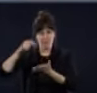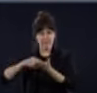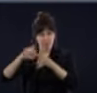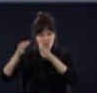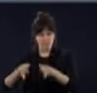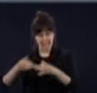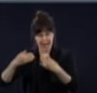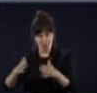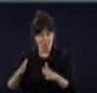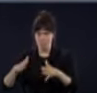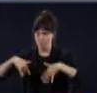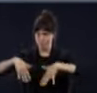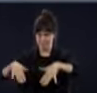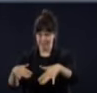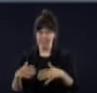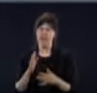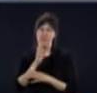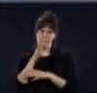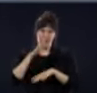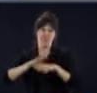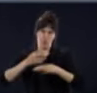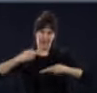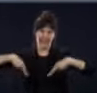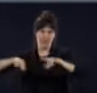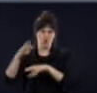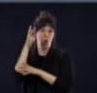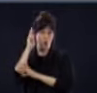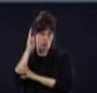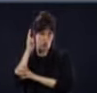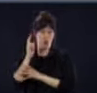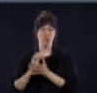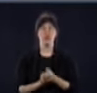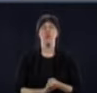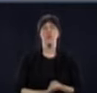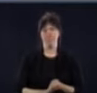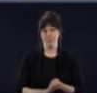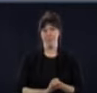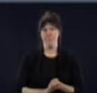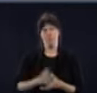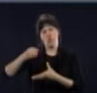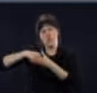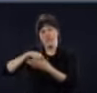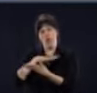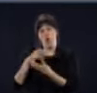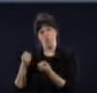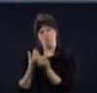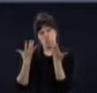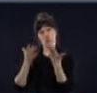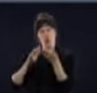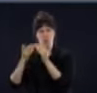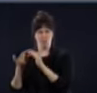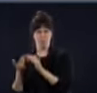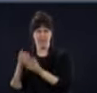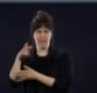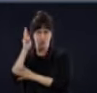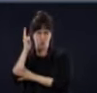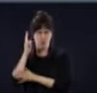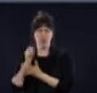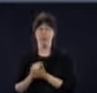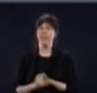'ouverture pour l'instant, ces régions-là abritent plusieurs de ces communautés autochtones. Donc, on sait que